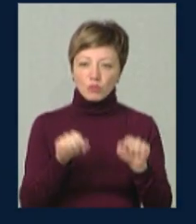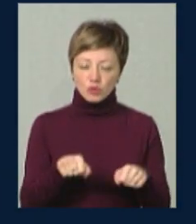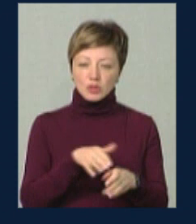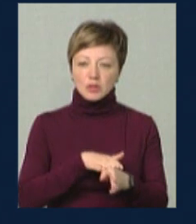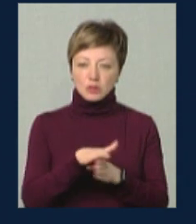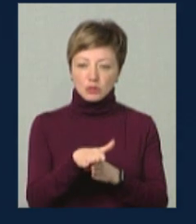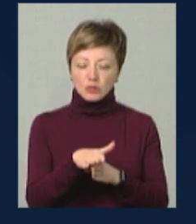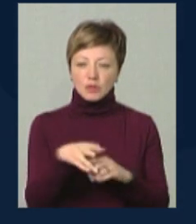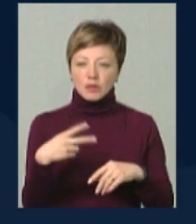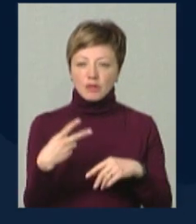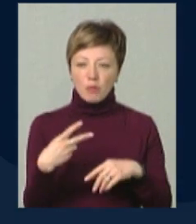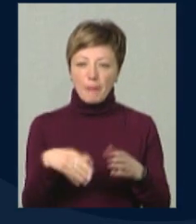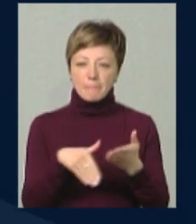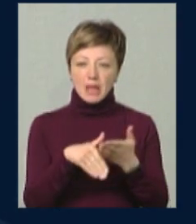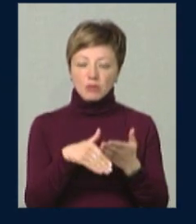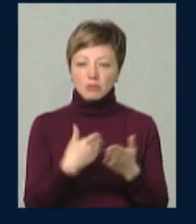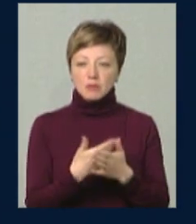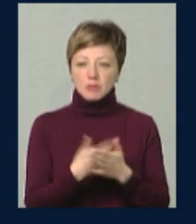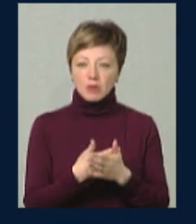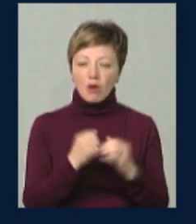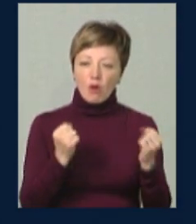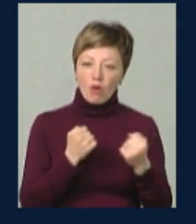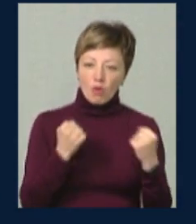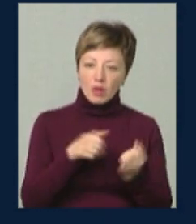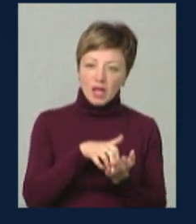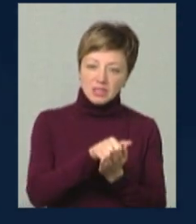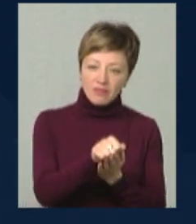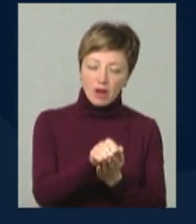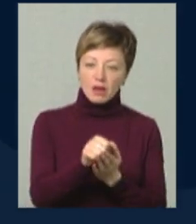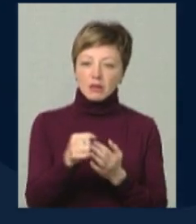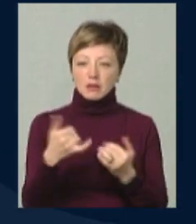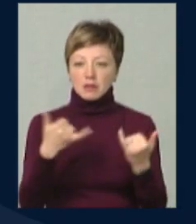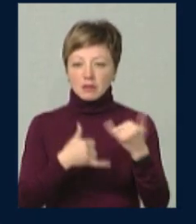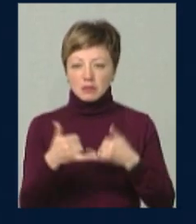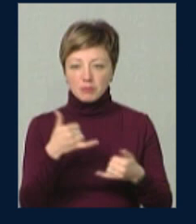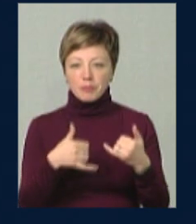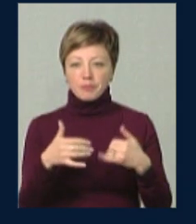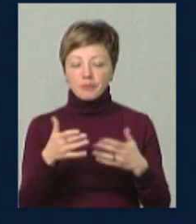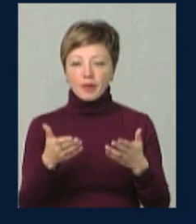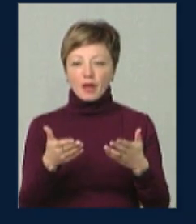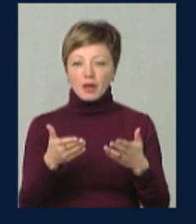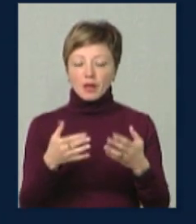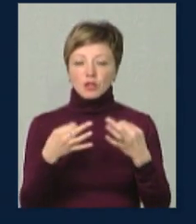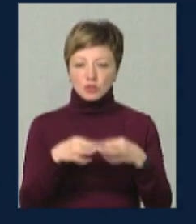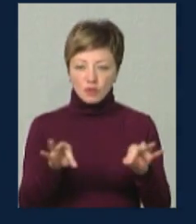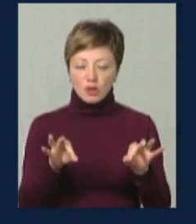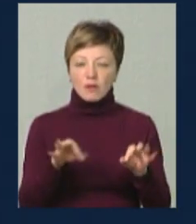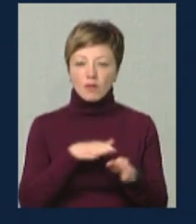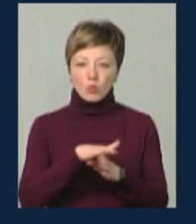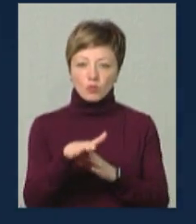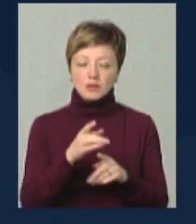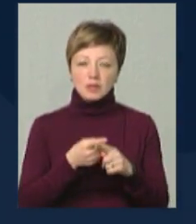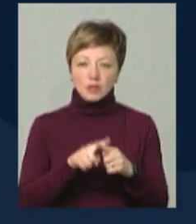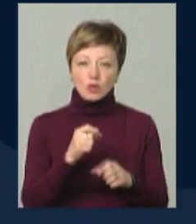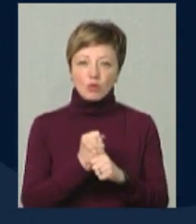здійснювати двома методами, наприклад. метод холодних асфальтобетонних сумішів, органомінеральних суміш, як перепрошую. Тобто, він дозволяє виконувати